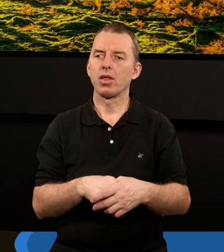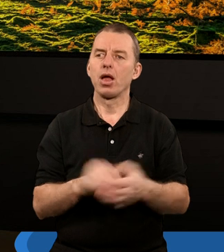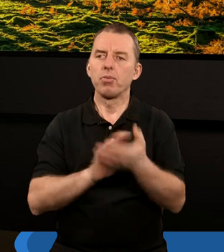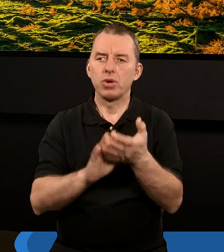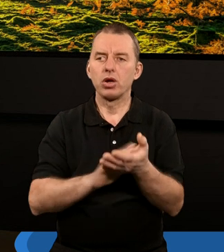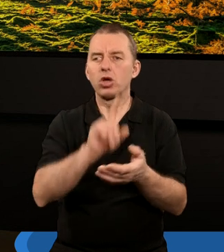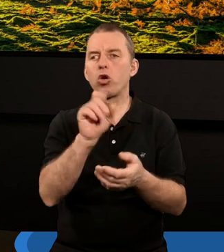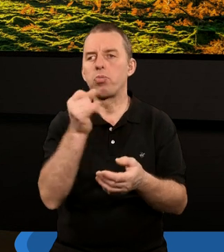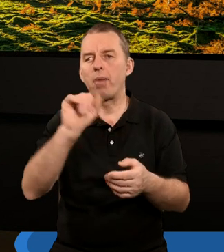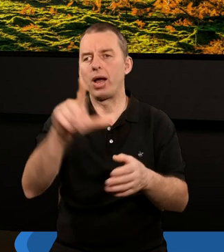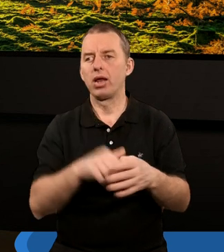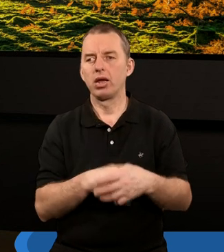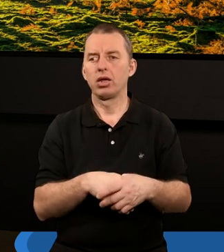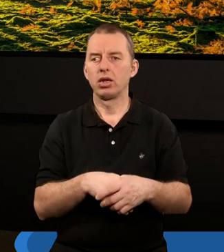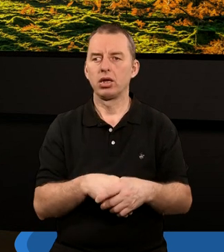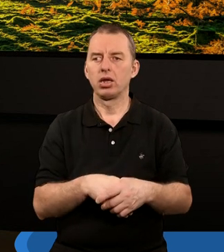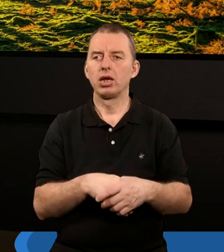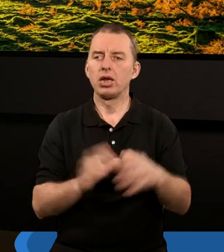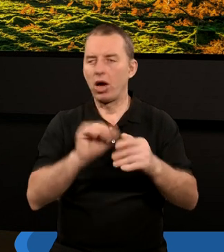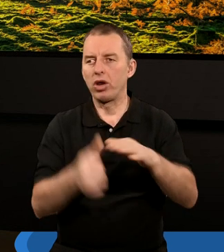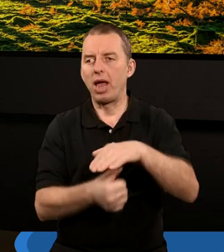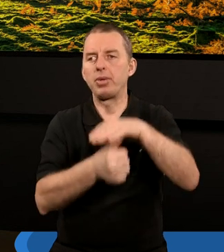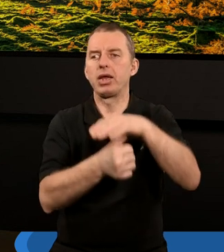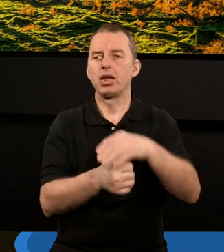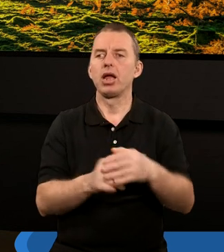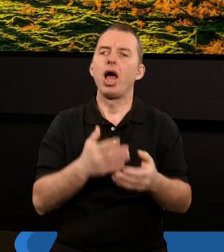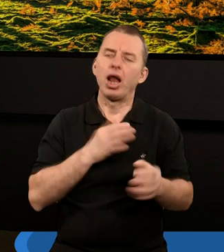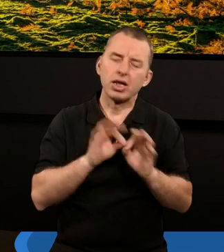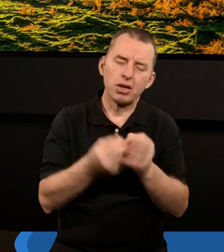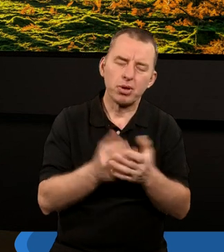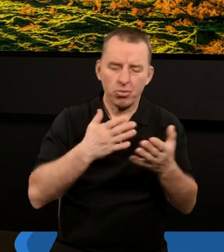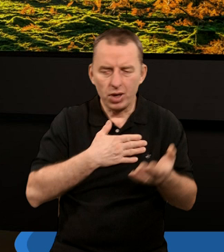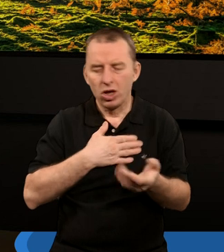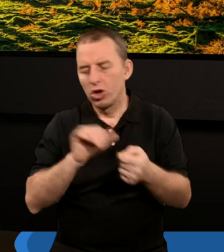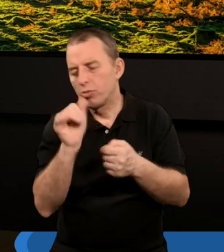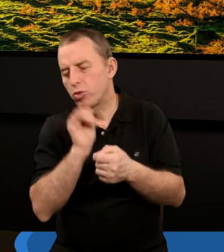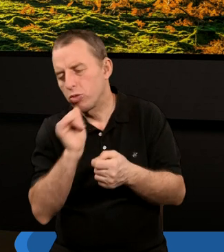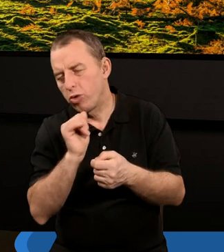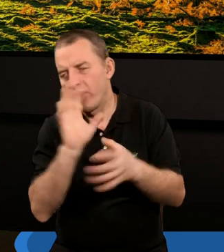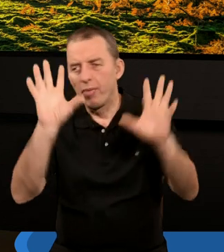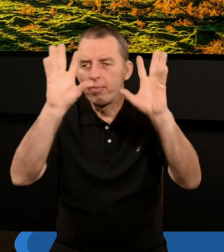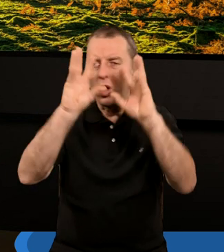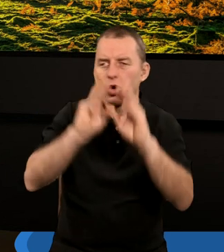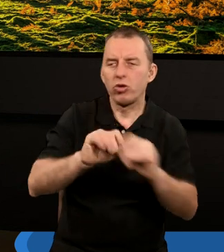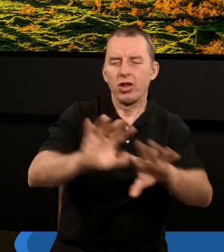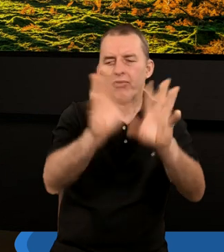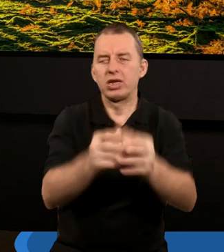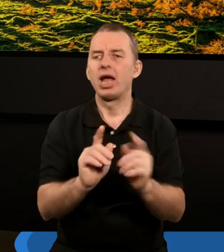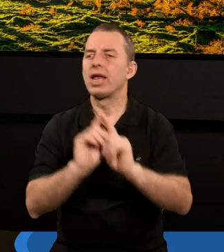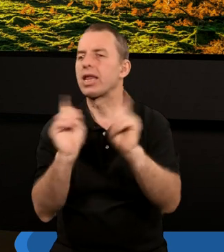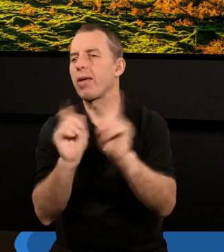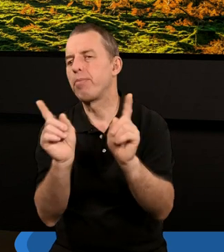Przepraszam, Zorubabel jako właśnie namiestnik. Ale gdybyśmy mieli spróbować podsumować te wszystkie symbole,